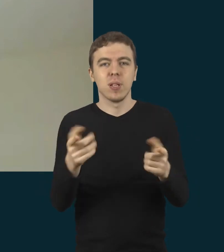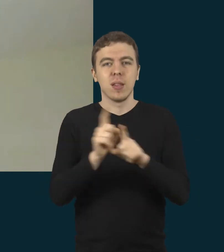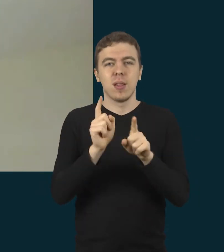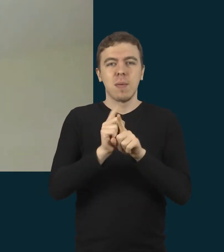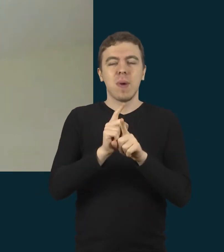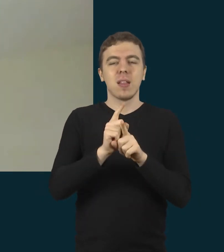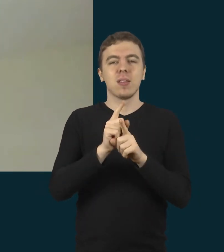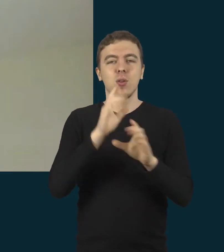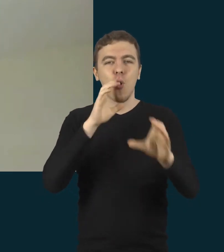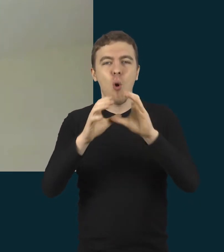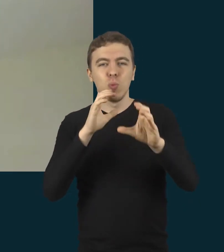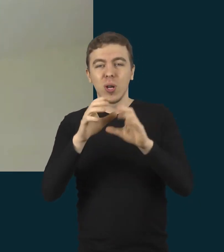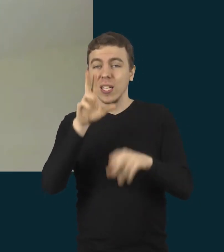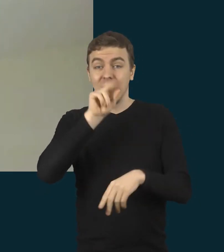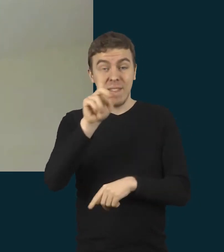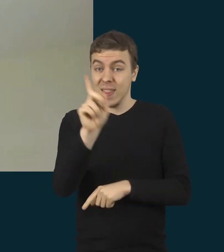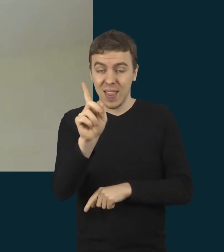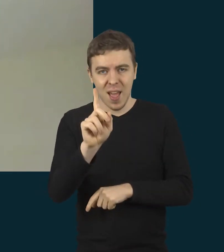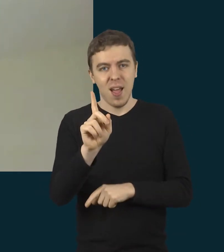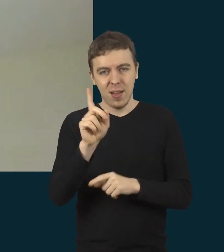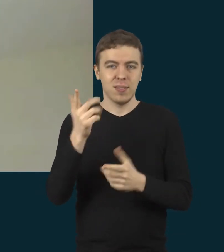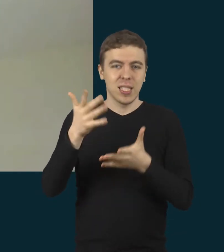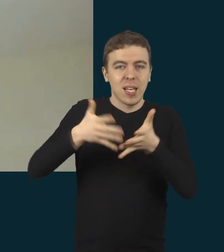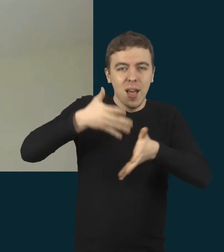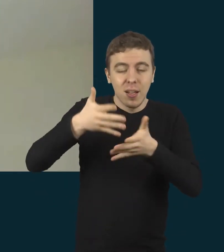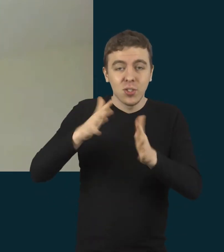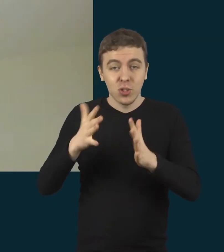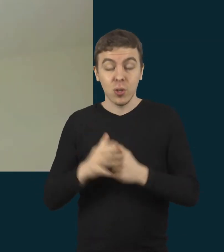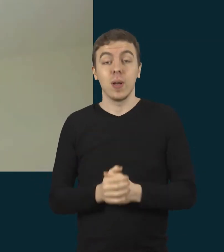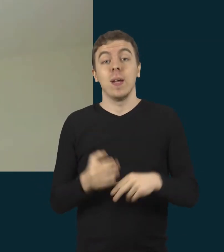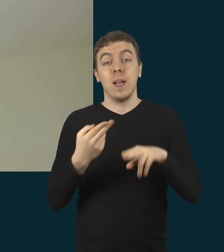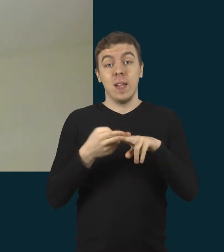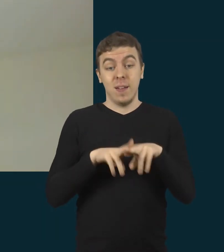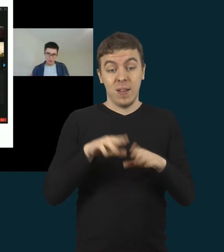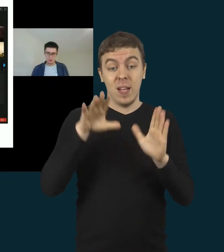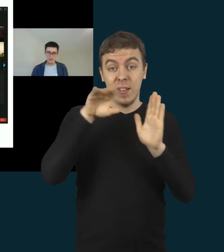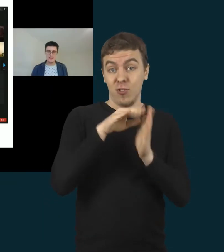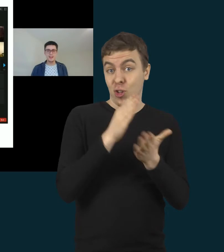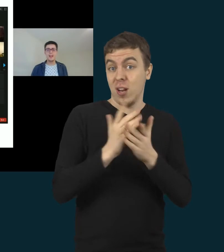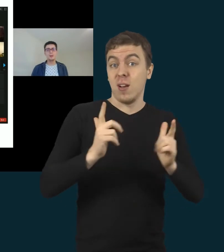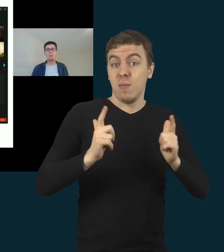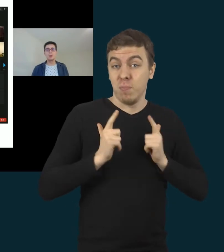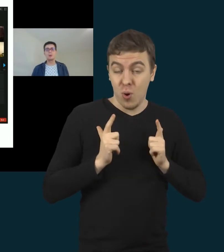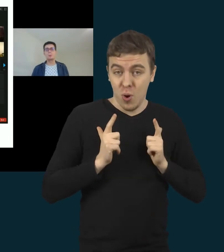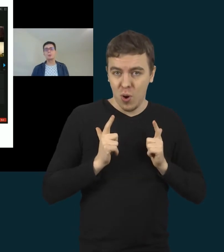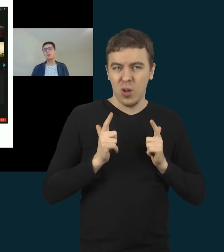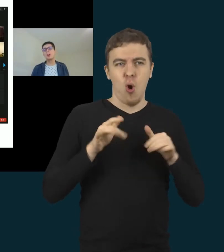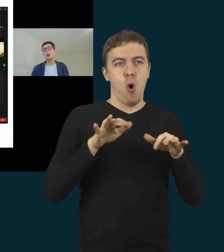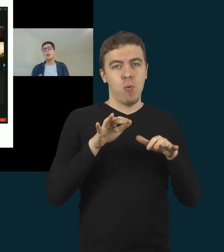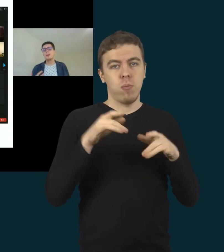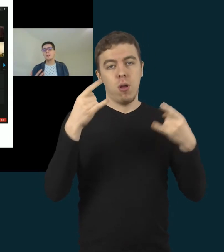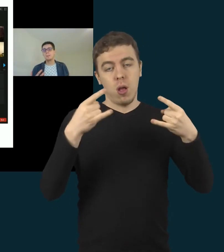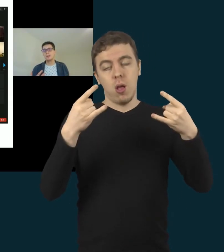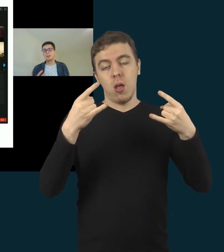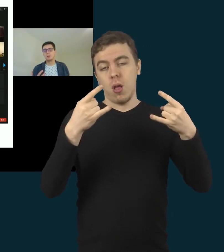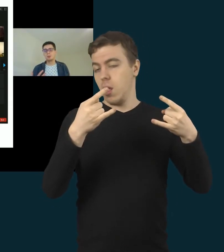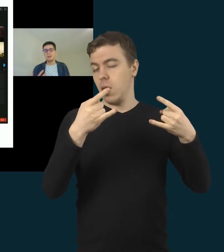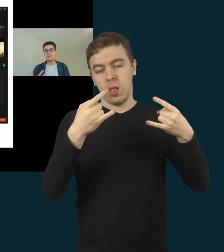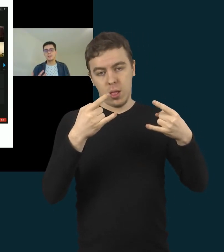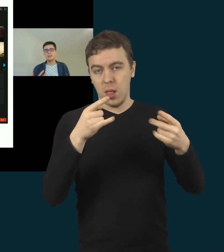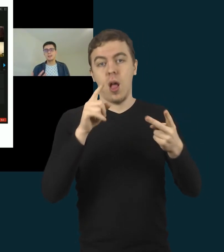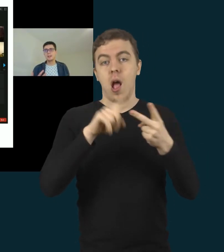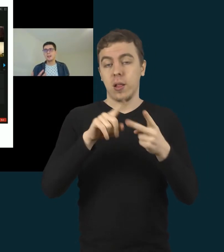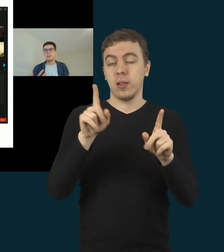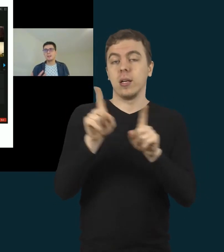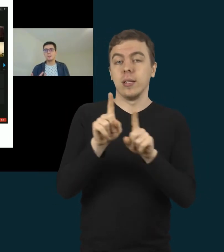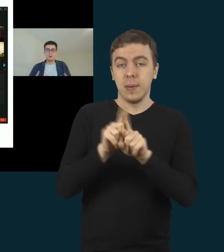komunikaciją. Ir tai irgi buvo ir būdas pailsėti truputį nuo sėdėjimų prie kompiuterio, taip pat būdas